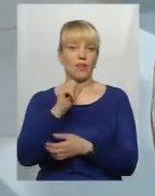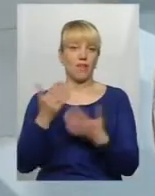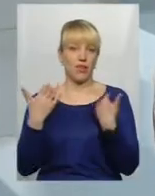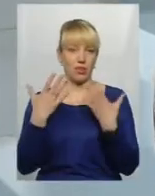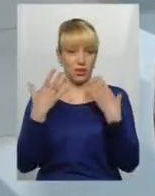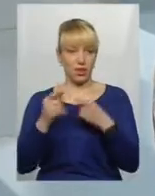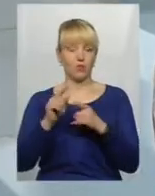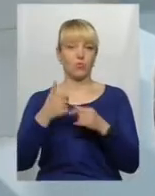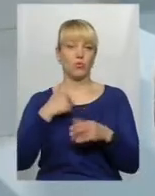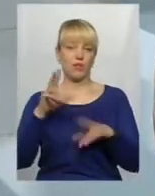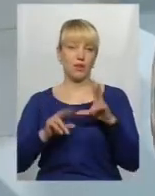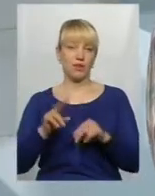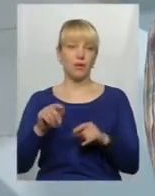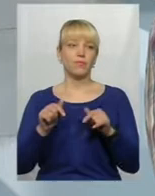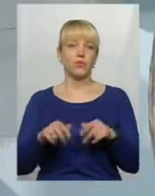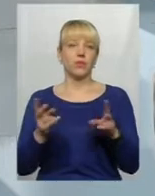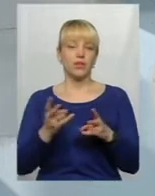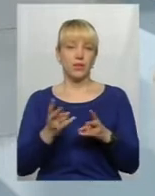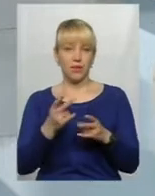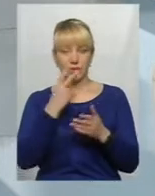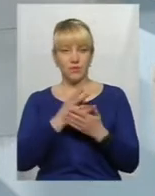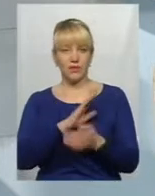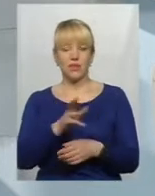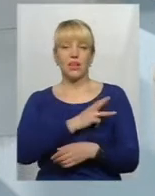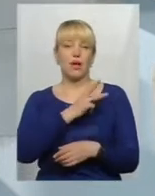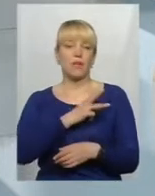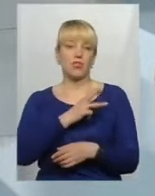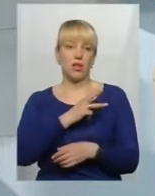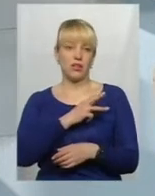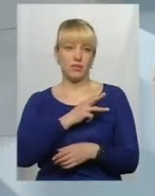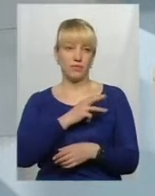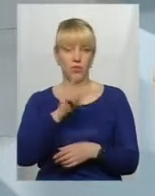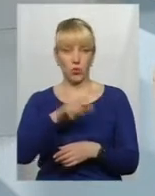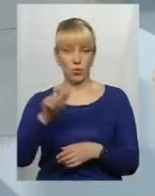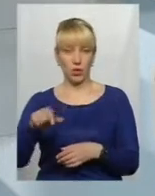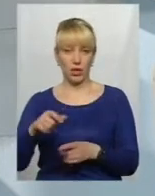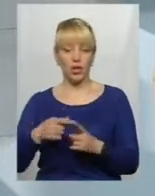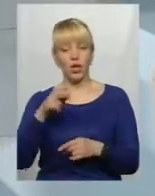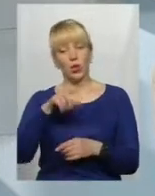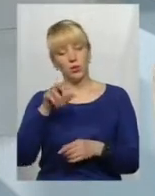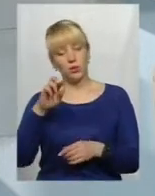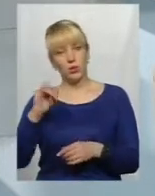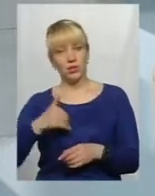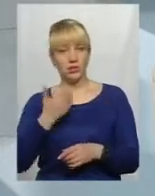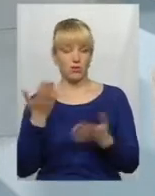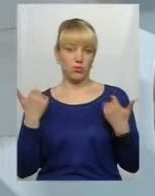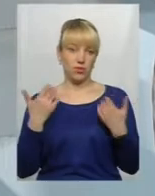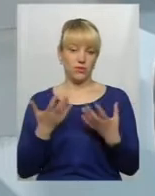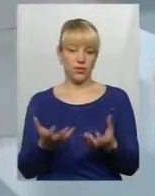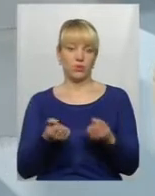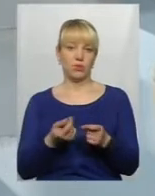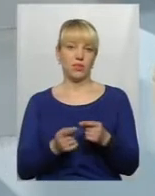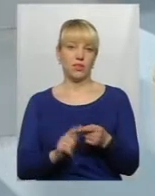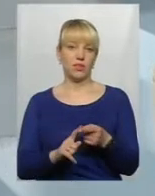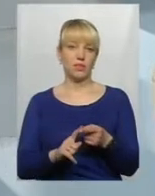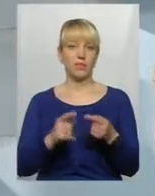вважаю, що тут треба дивитись не на бажання людей, тому що люди хотіли відпочивати і отримувати за це гроші.